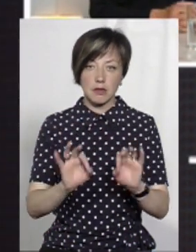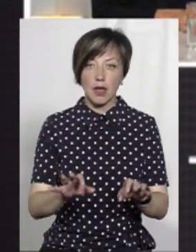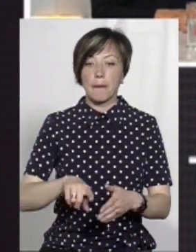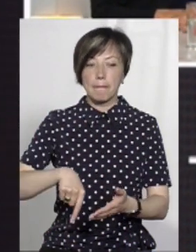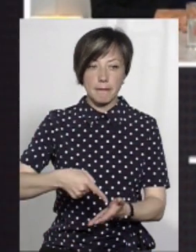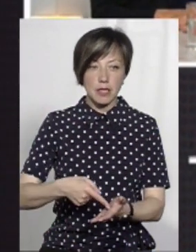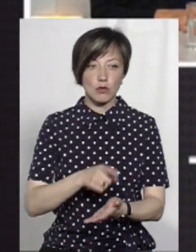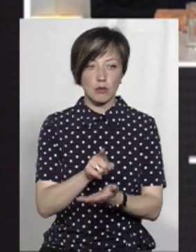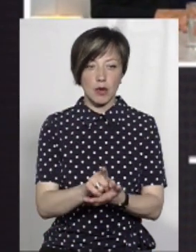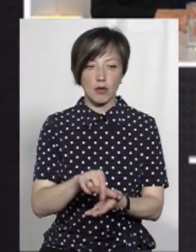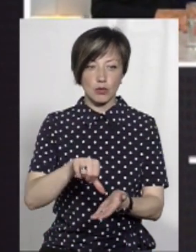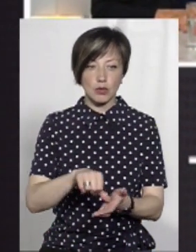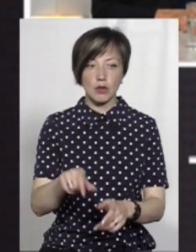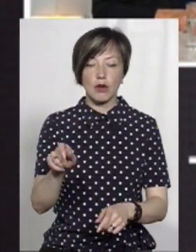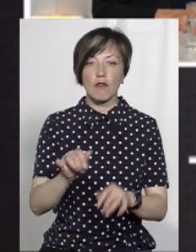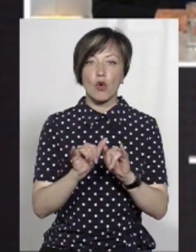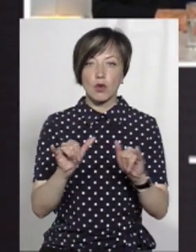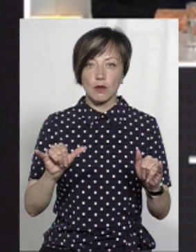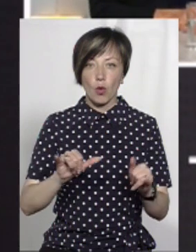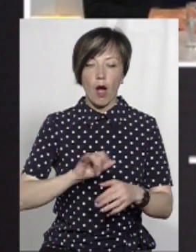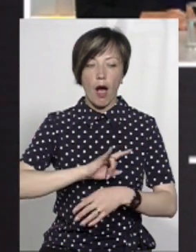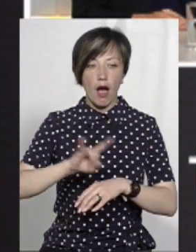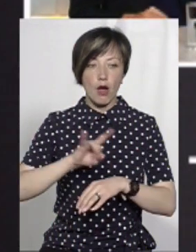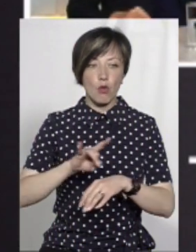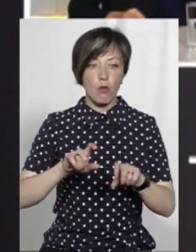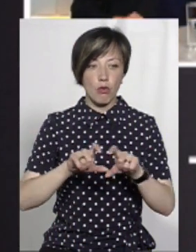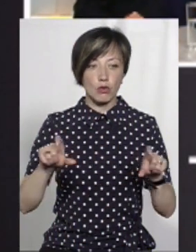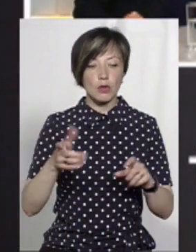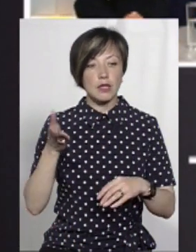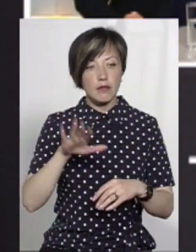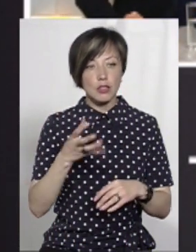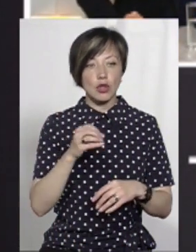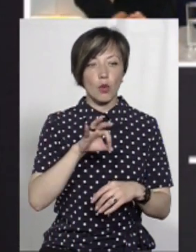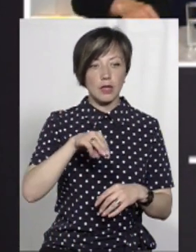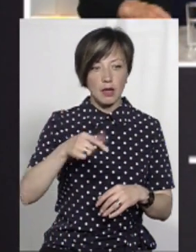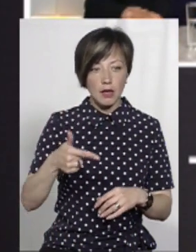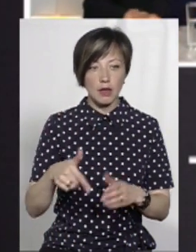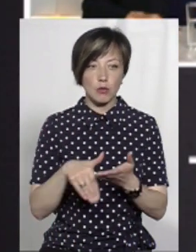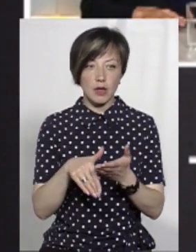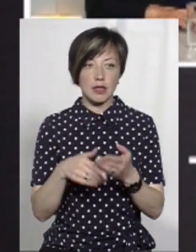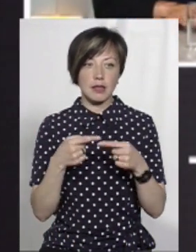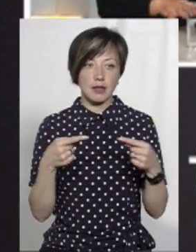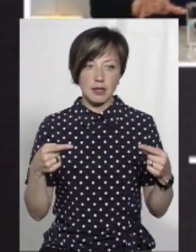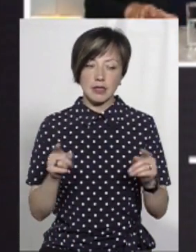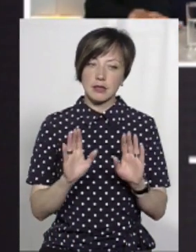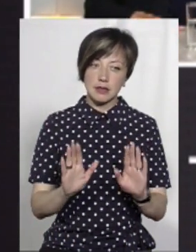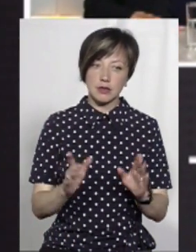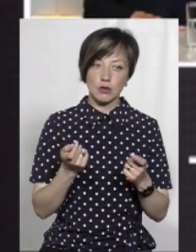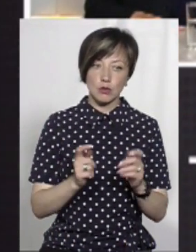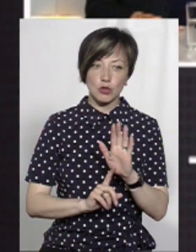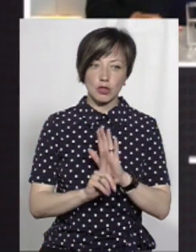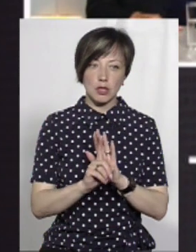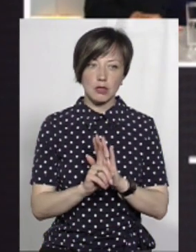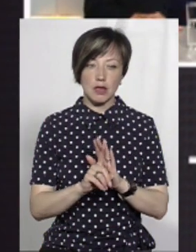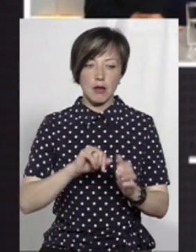місто має приймати участь в розвитку аеропорту. Але ми вже чуємо, що давайте ще ОТГ, хай допомагайте, так далі. Ну, це вже, знаєте, трошки